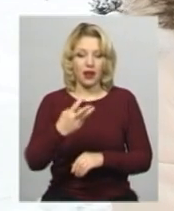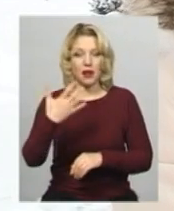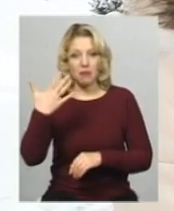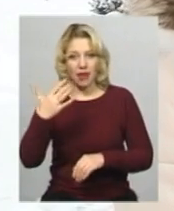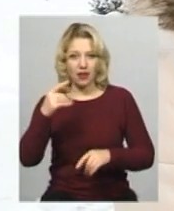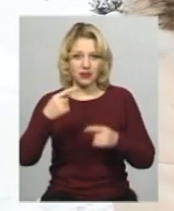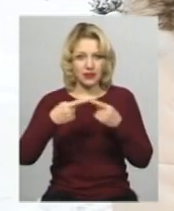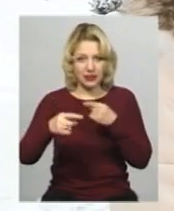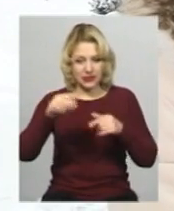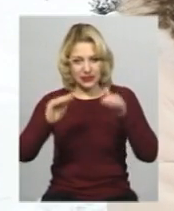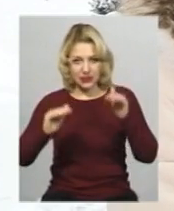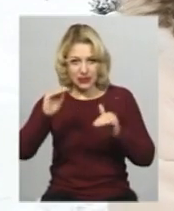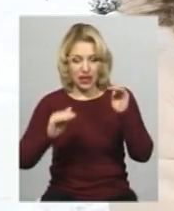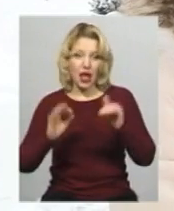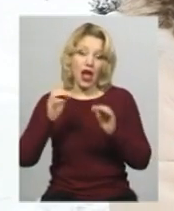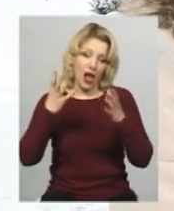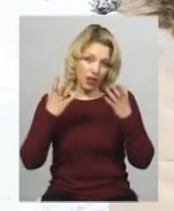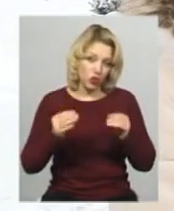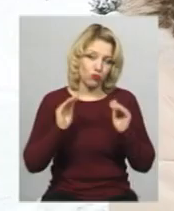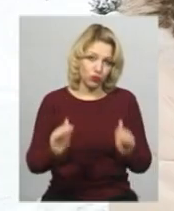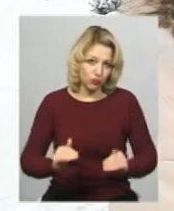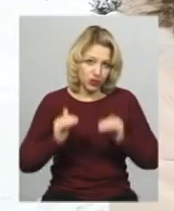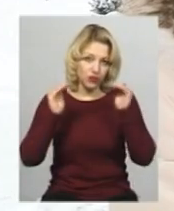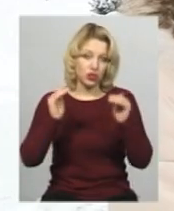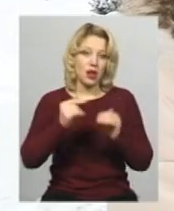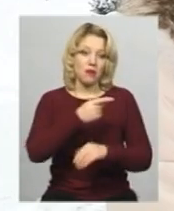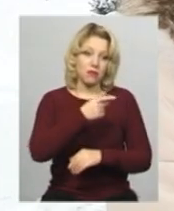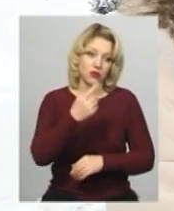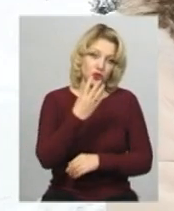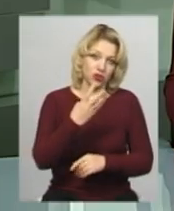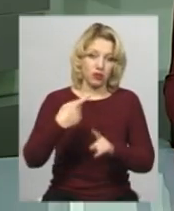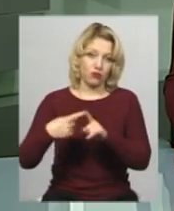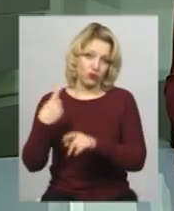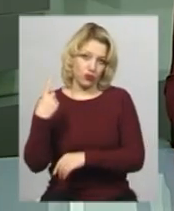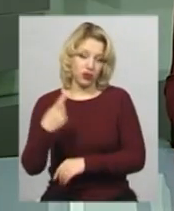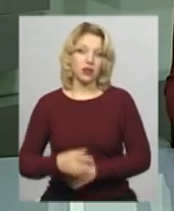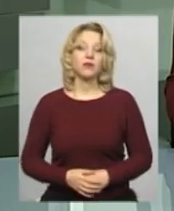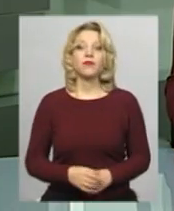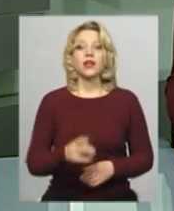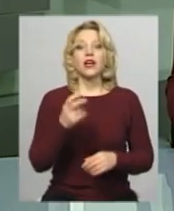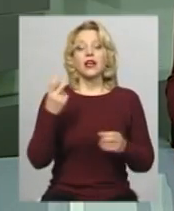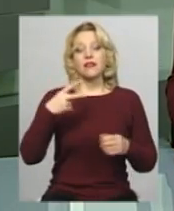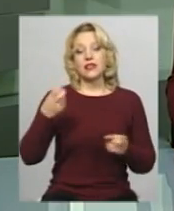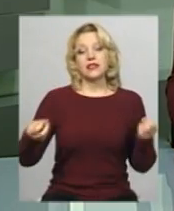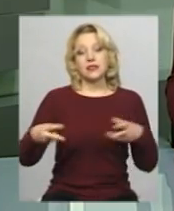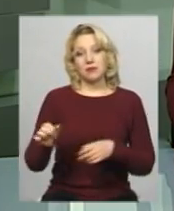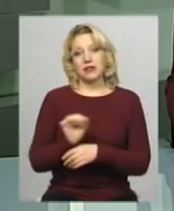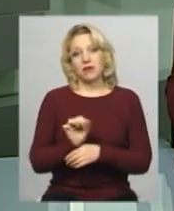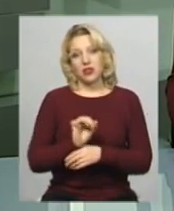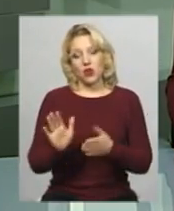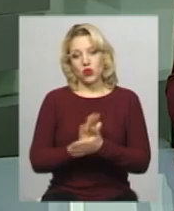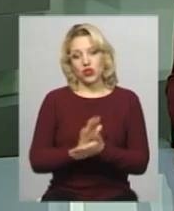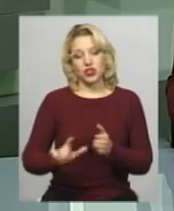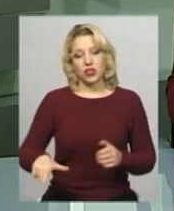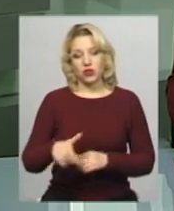В деньні години поступово підвищиться до мінус 4-1. 20 спецмашин розчищають від снігу